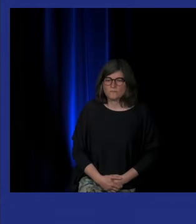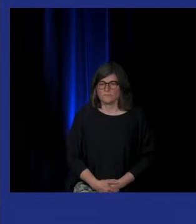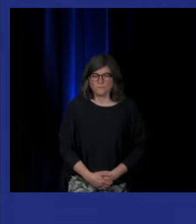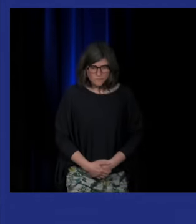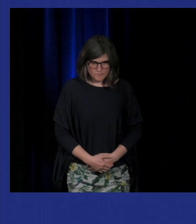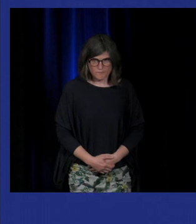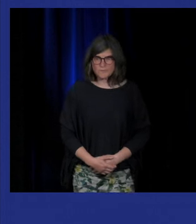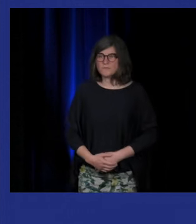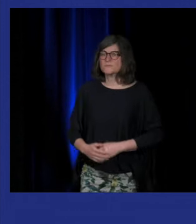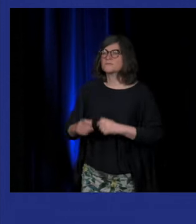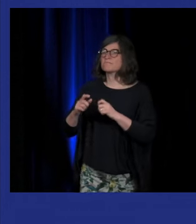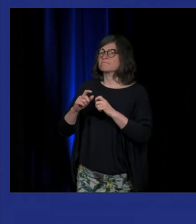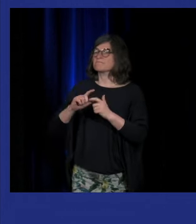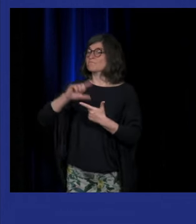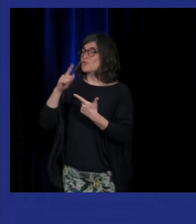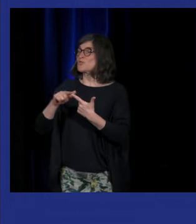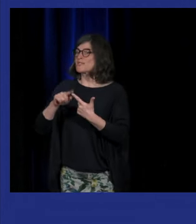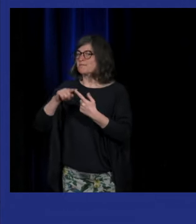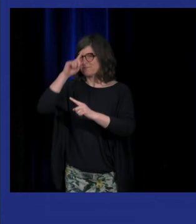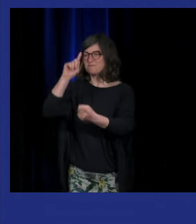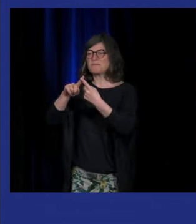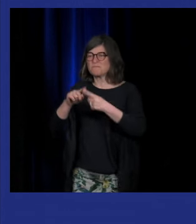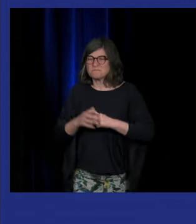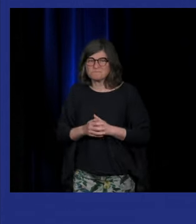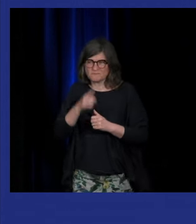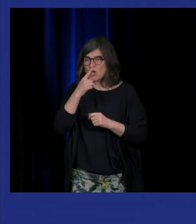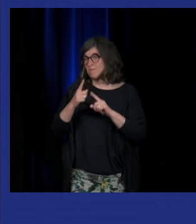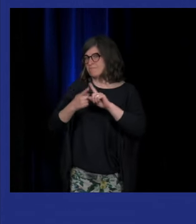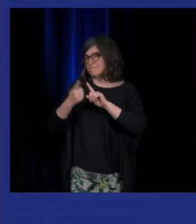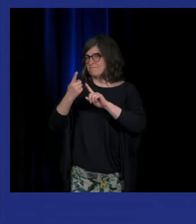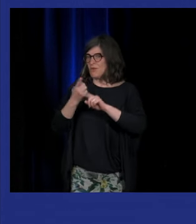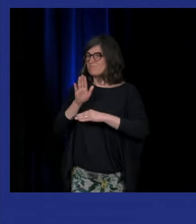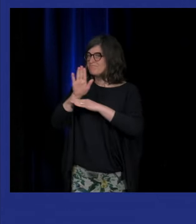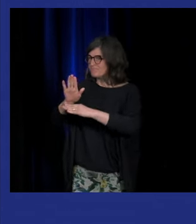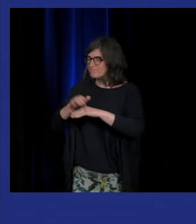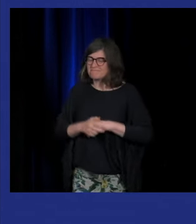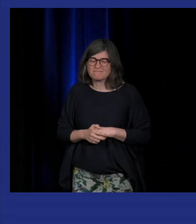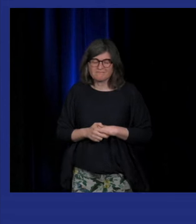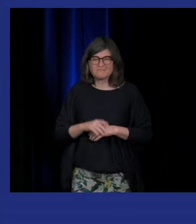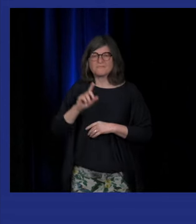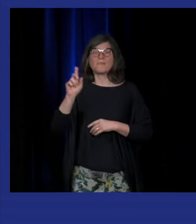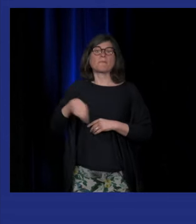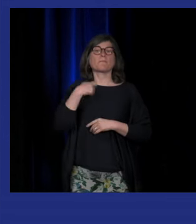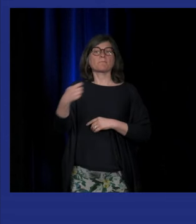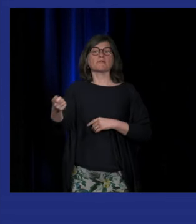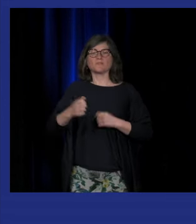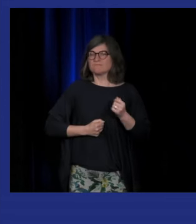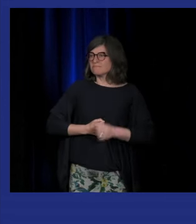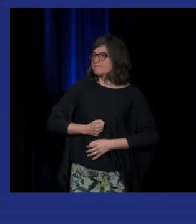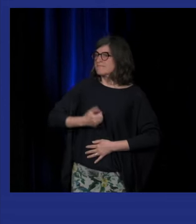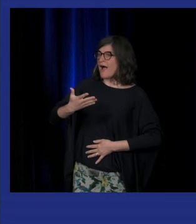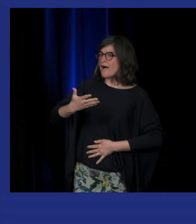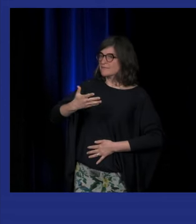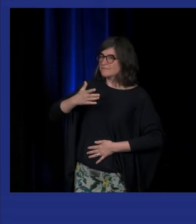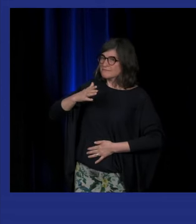l'autre question qui nous paraît très importante, c'est que, bien sûr, l'art sourd fait partie de